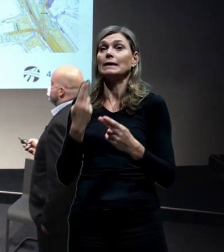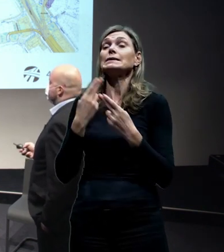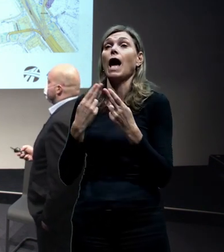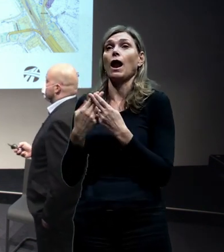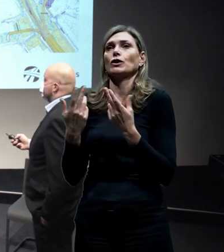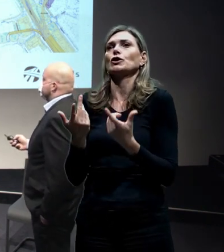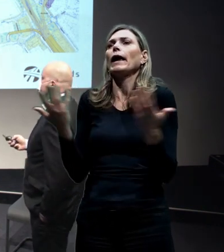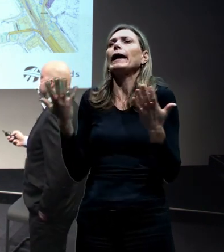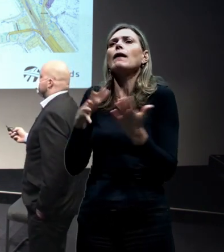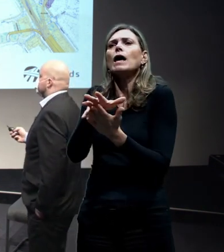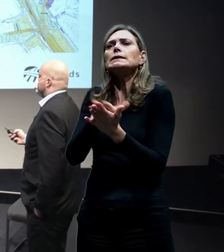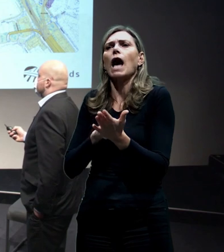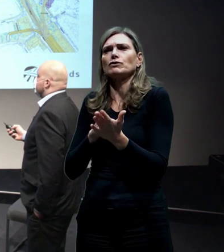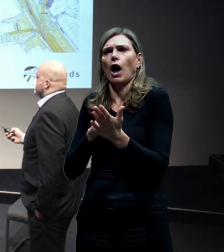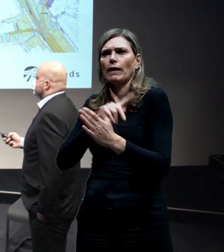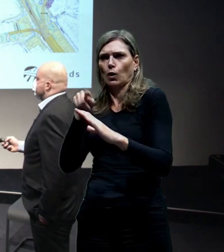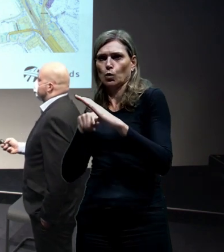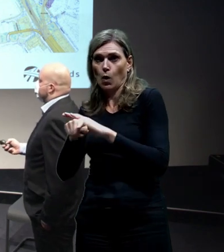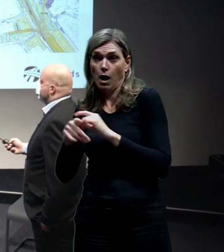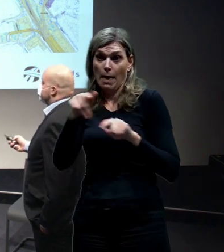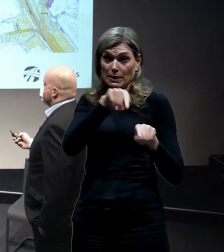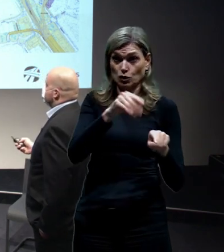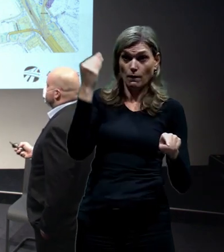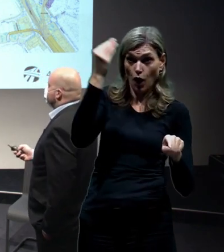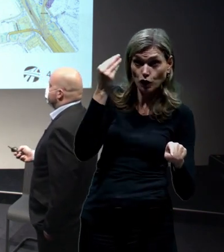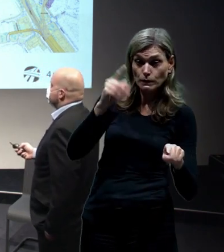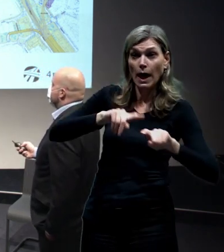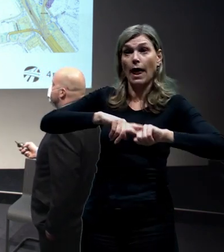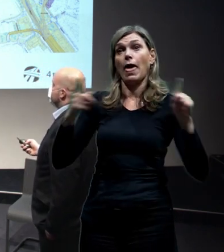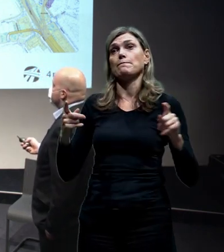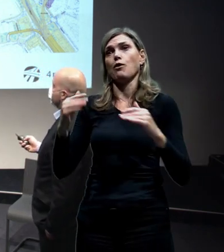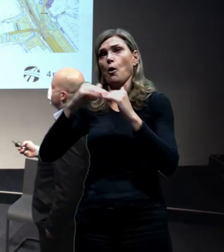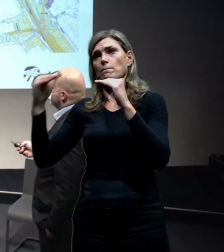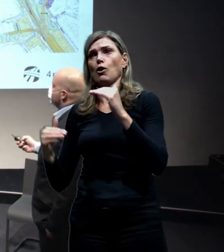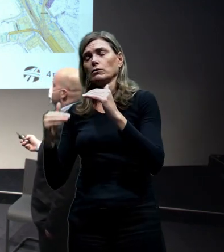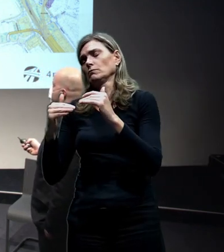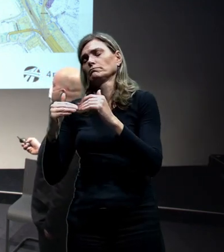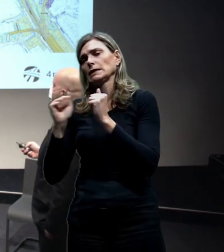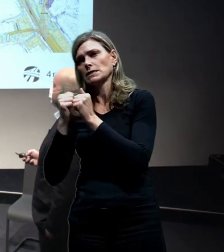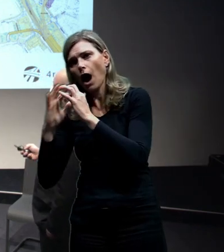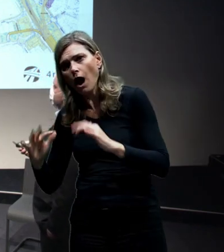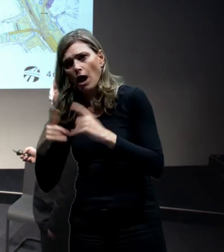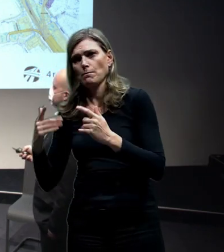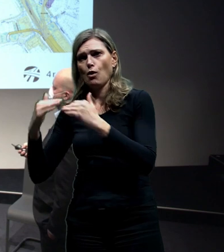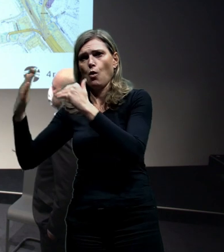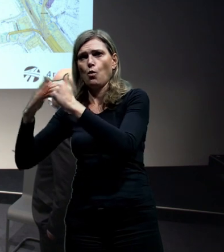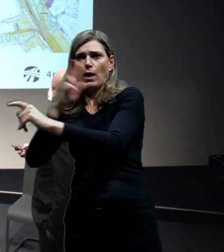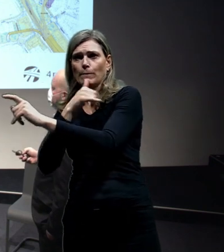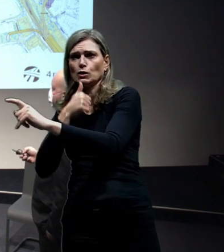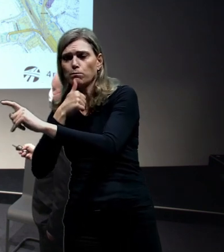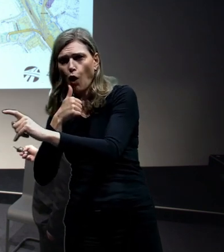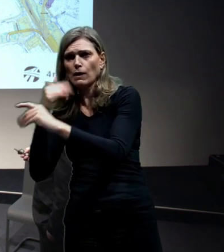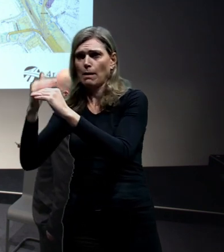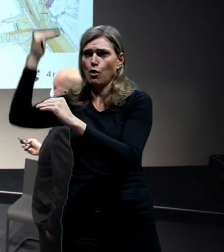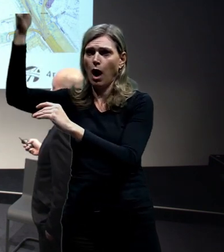tunel, jestli holešovičkami, jestli někudy prostorem pod bílou skálou, pod bulovkou, nad bulovkou a tak dále. Jestli se jedná o